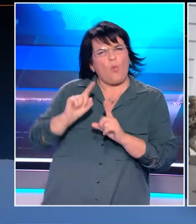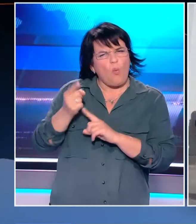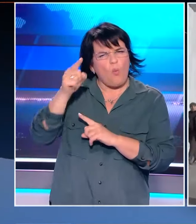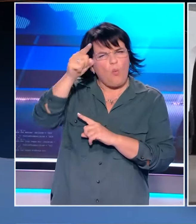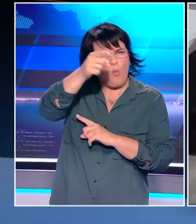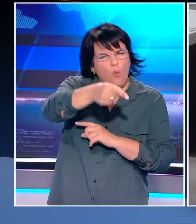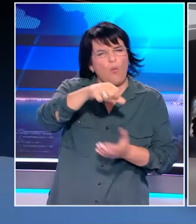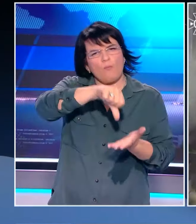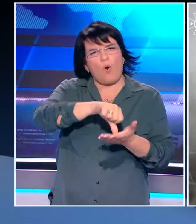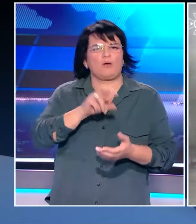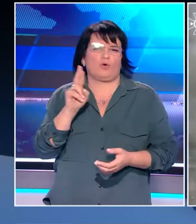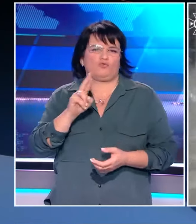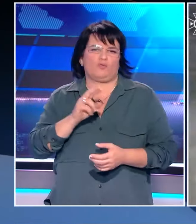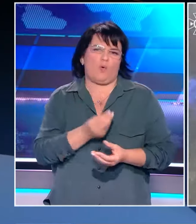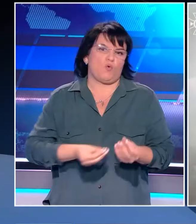βελενέκους για χτυπήματα στην Ρωσία.